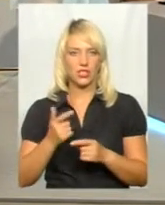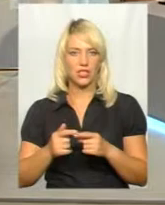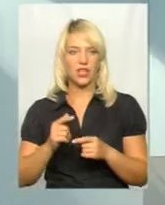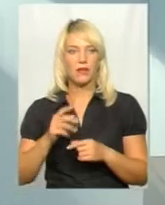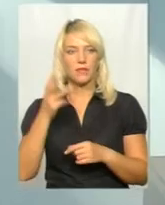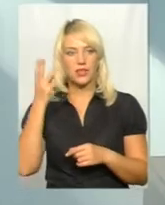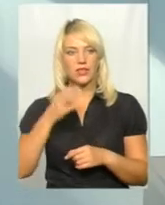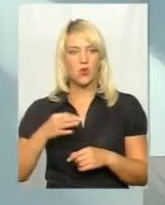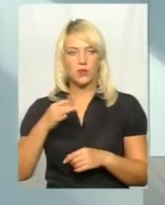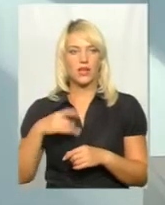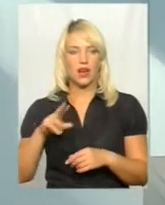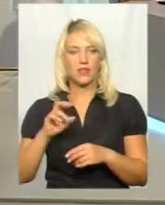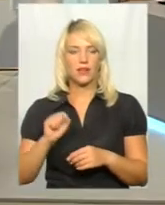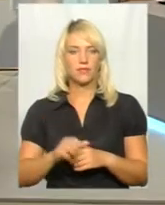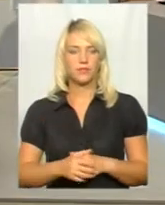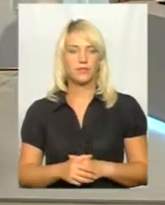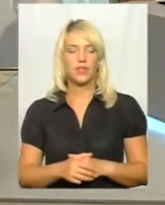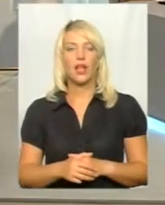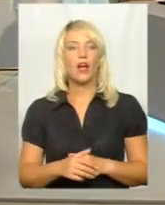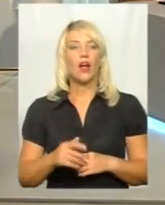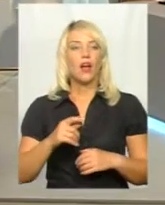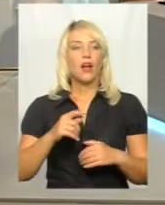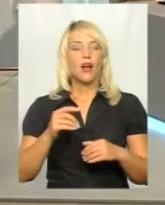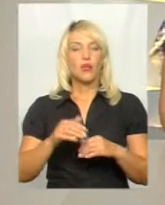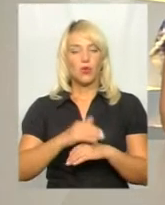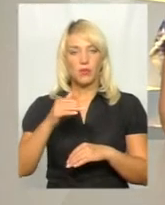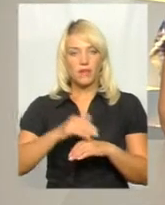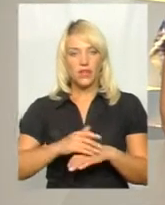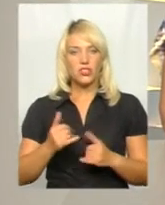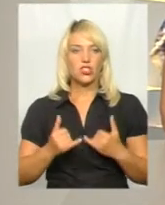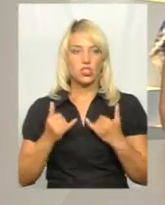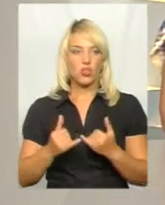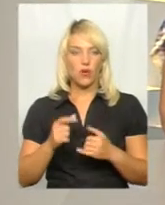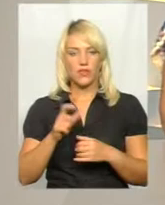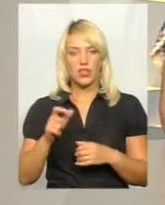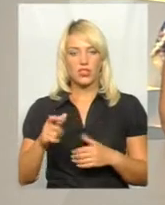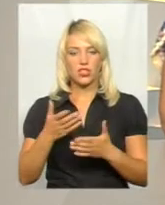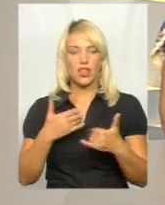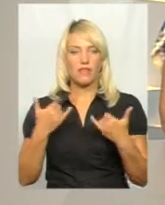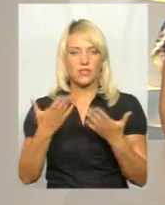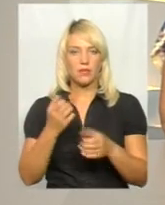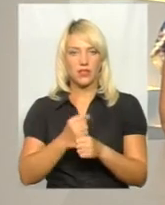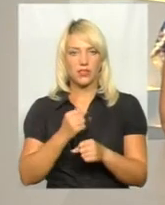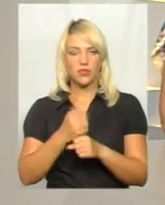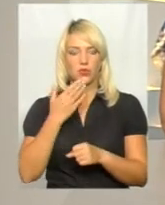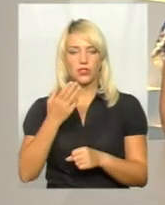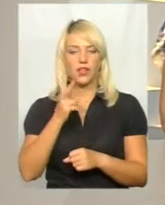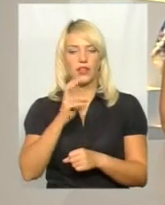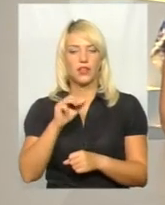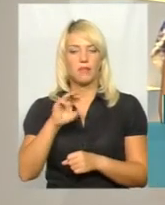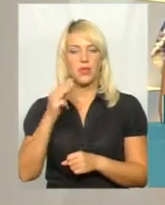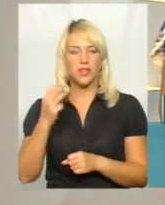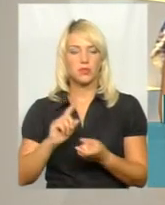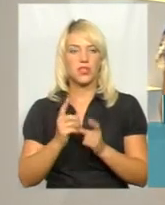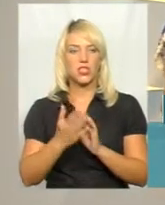Циб. Добрий вечір. Доброго дня. Шановні глядачі, у студії для вас працюють Олена Кам'яняш і Оксана Фіновська. Працюємо на